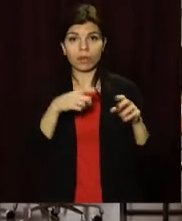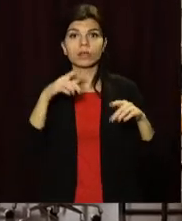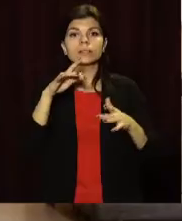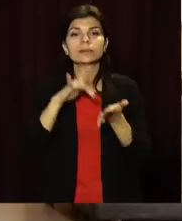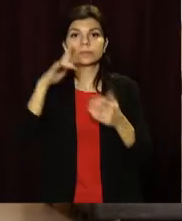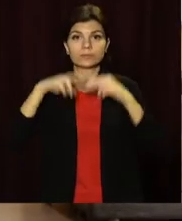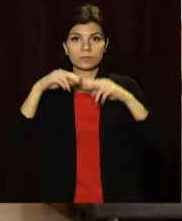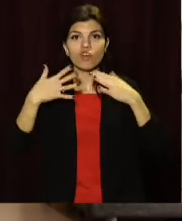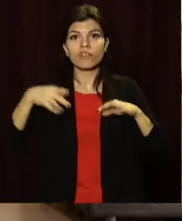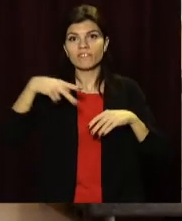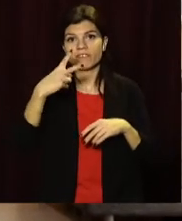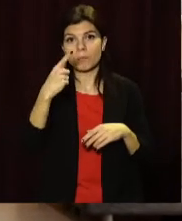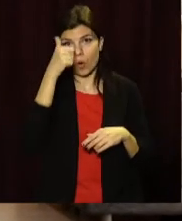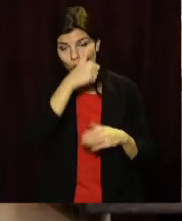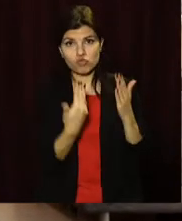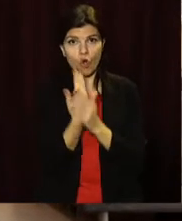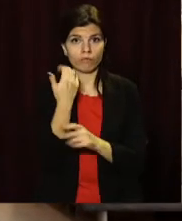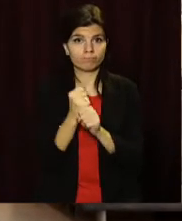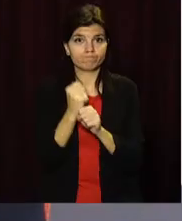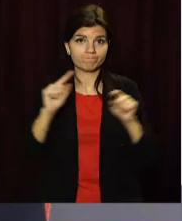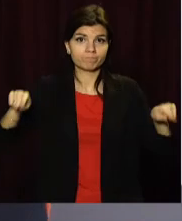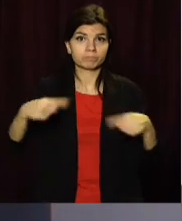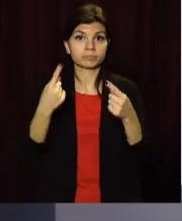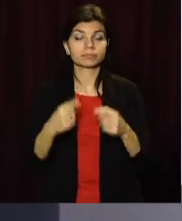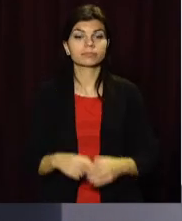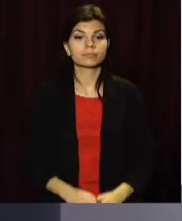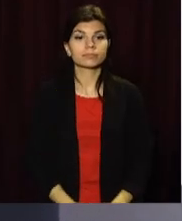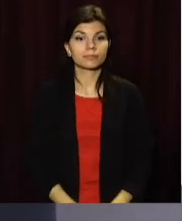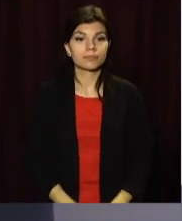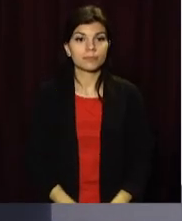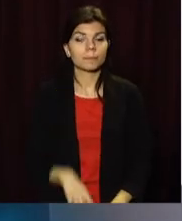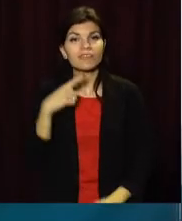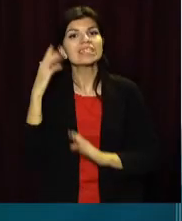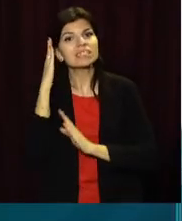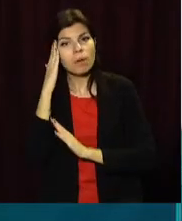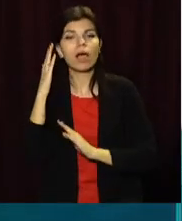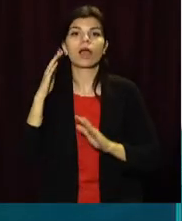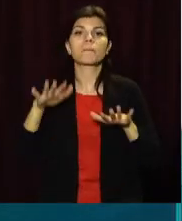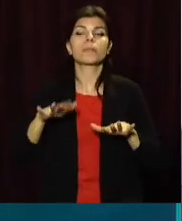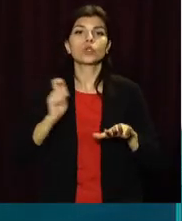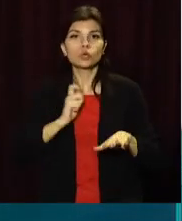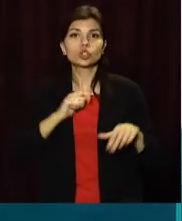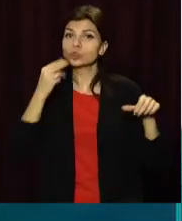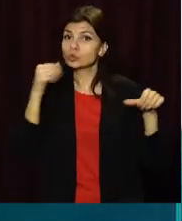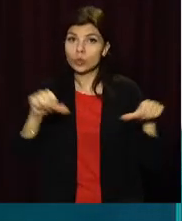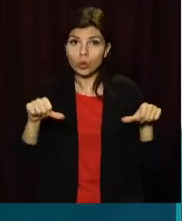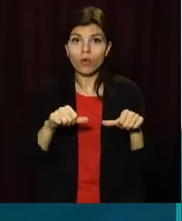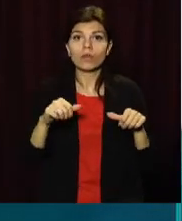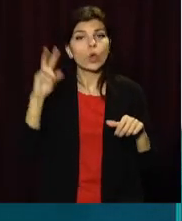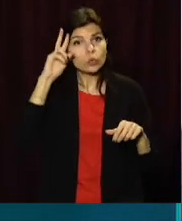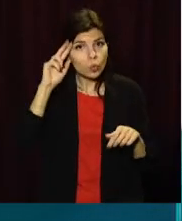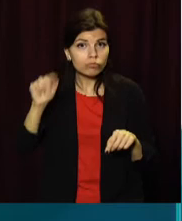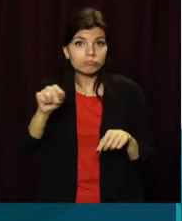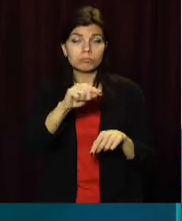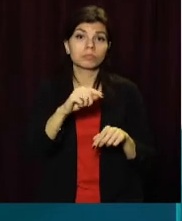планують розпочати вже в 2021-му. Спальні міста, душеві, столові, санузли,